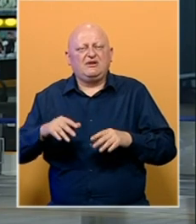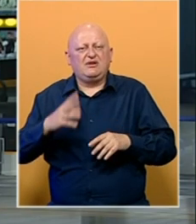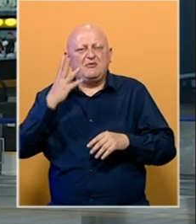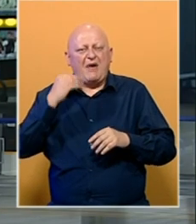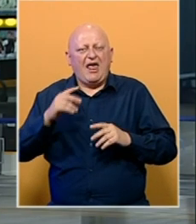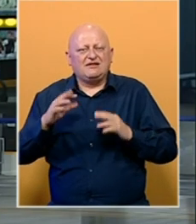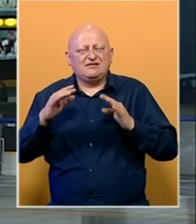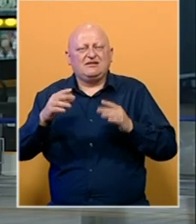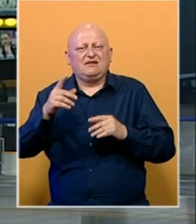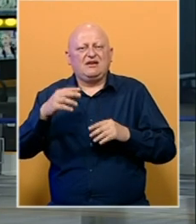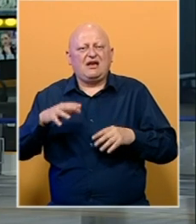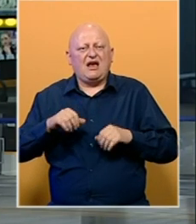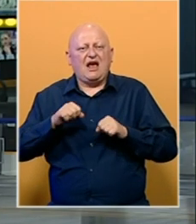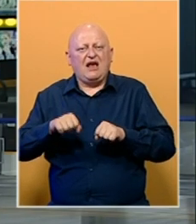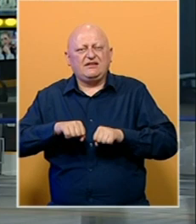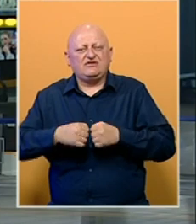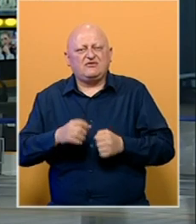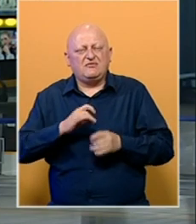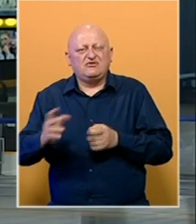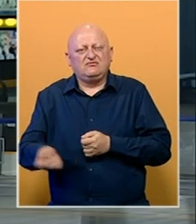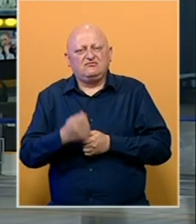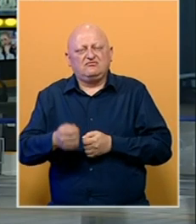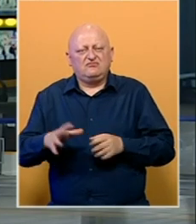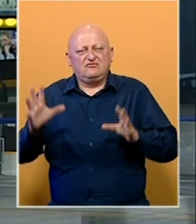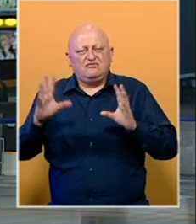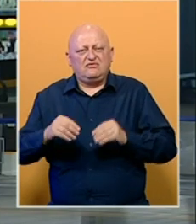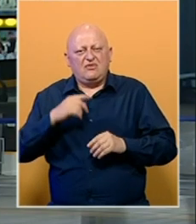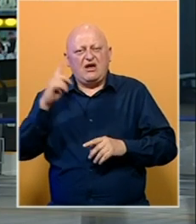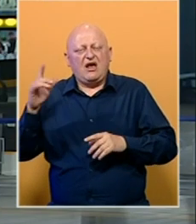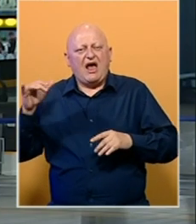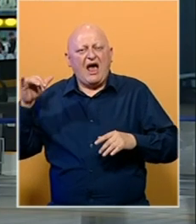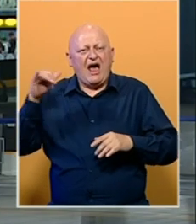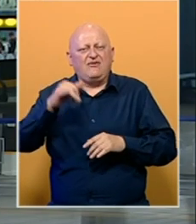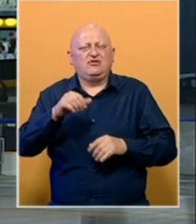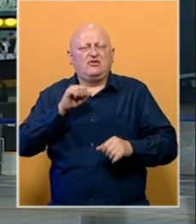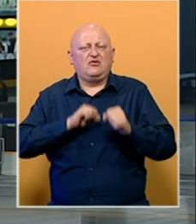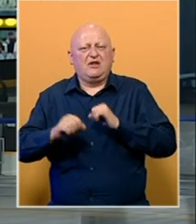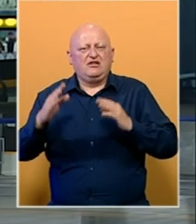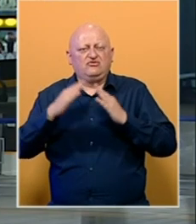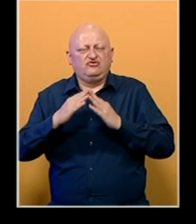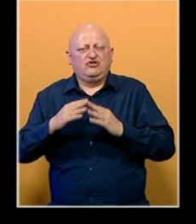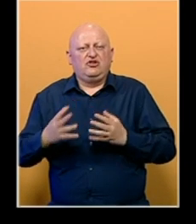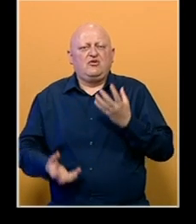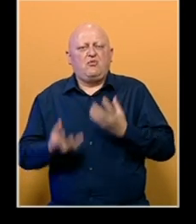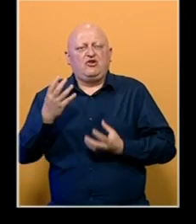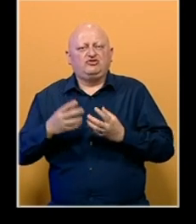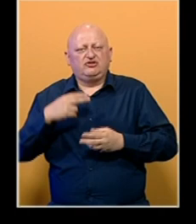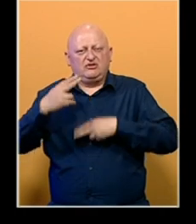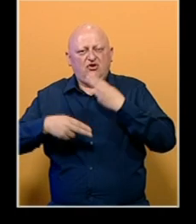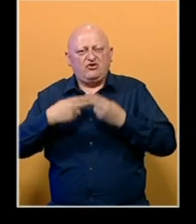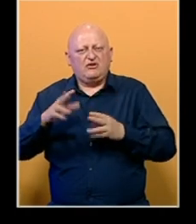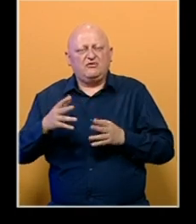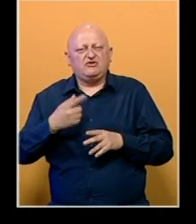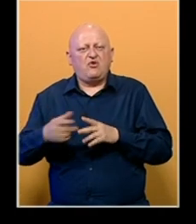i masljenjaka. Katastrofa je izbignuta brzom reakcijom vatrogasaca koji su s pomoć Kanadera odbranili kuće. Požara je pod kontrolom,